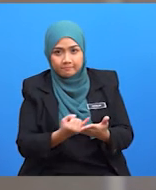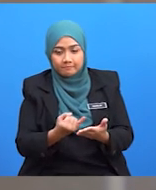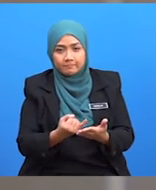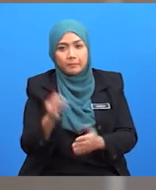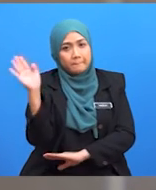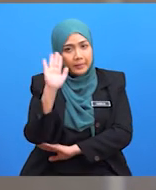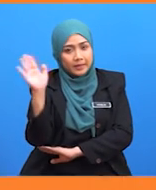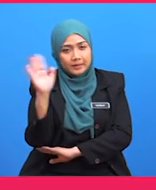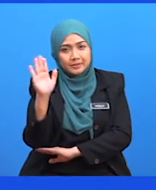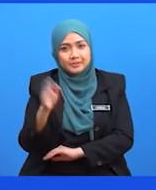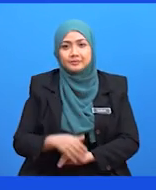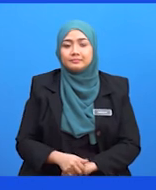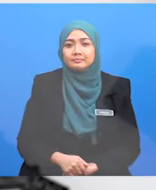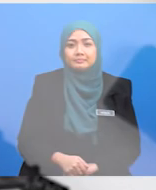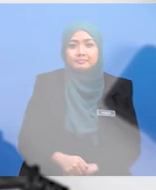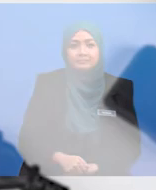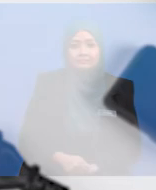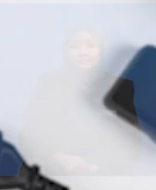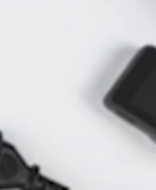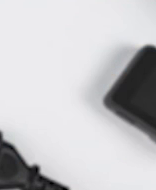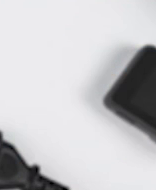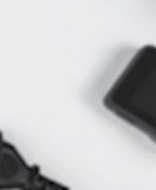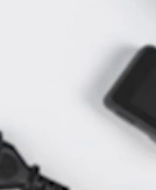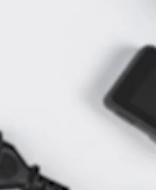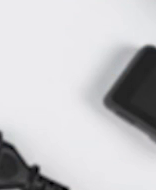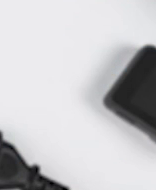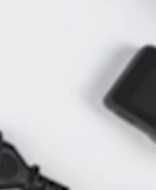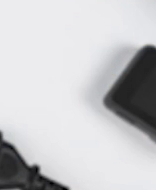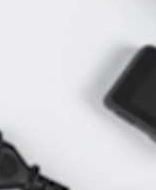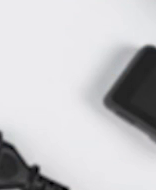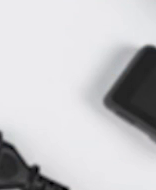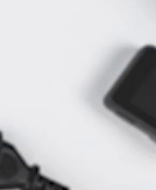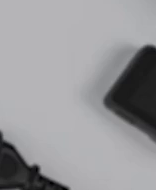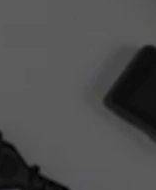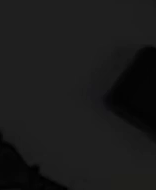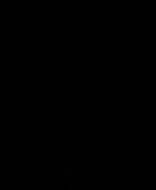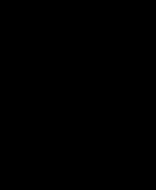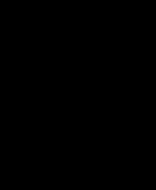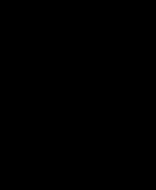maju jaya bye selamat menikmati menikmati